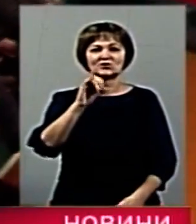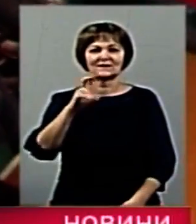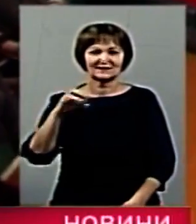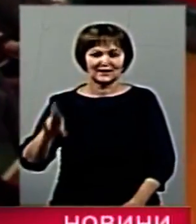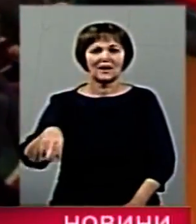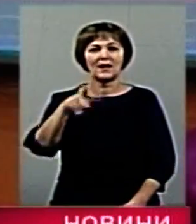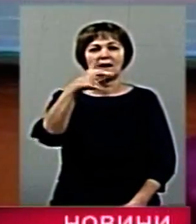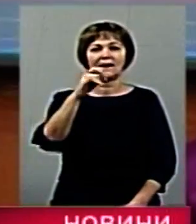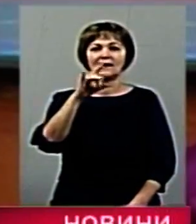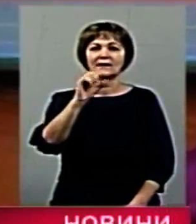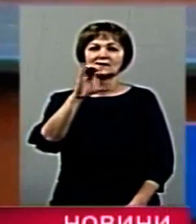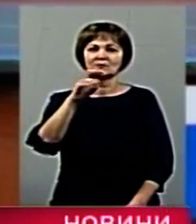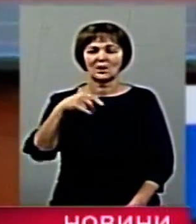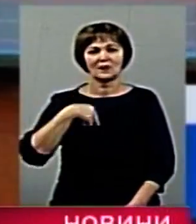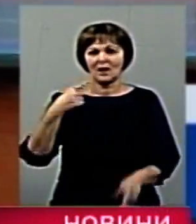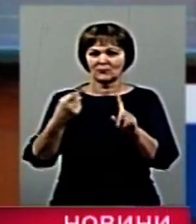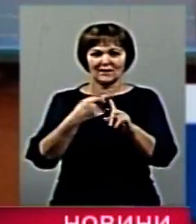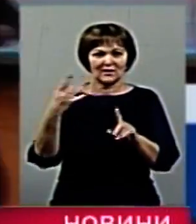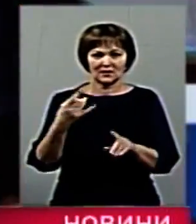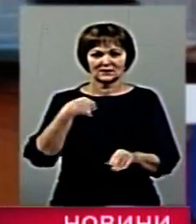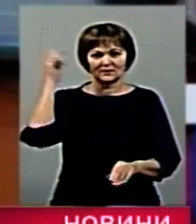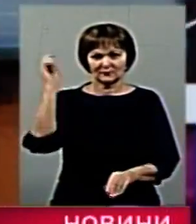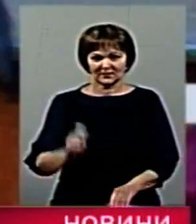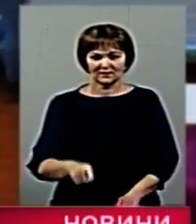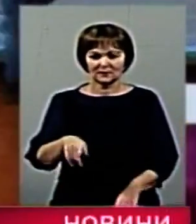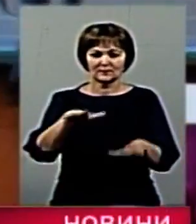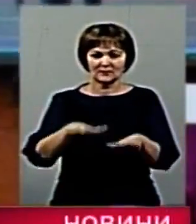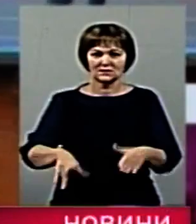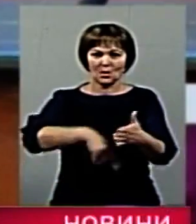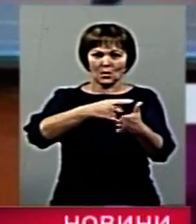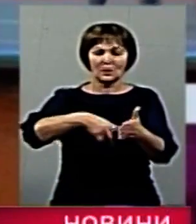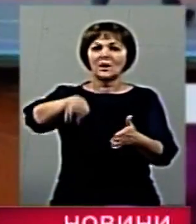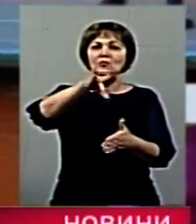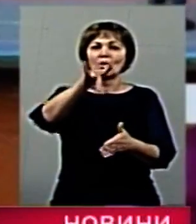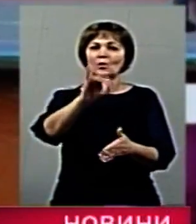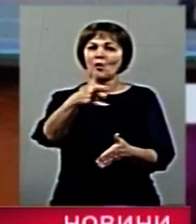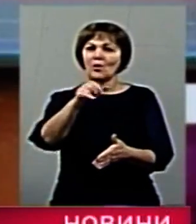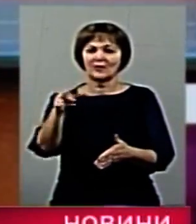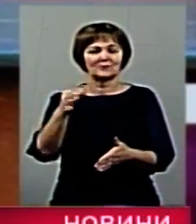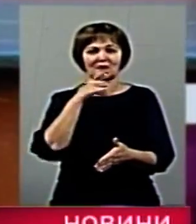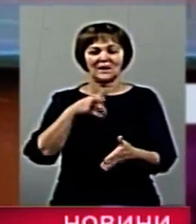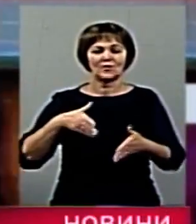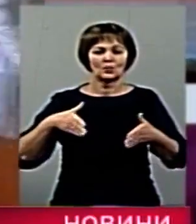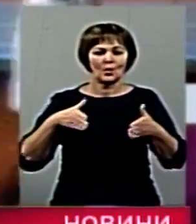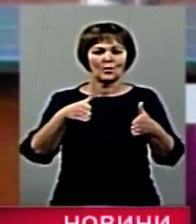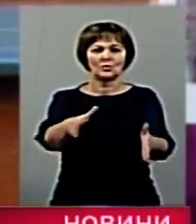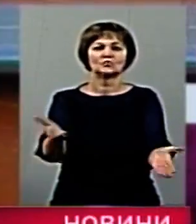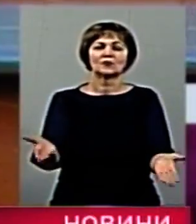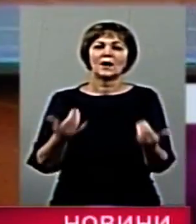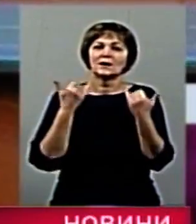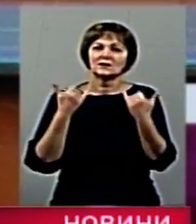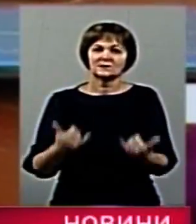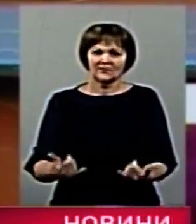та Давид Герасимчук. Я перший раз в Дрогобичі і мені дуже сподобалася дорожка. Сьогодні